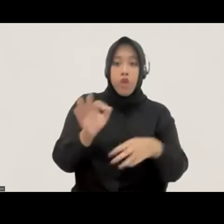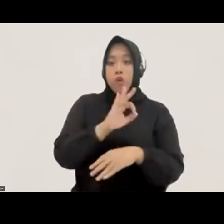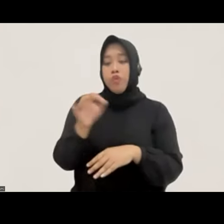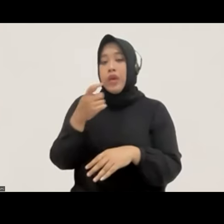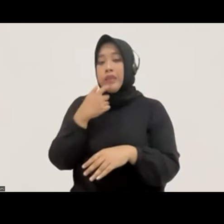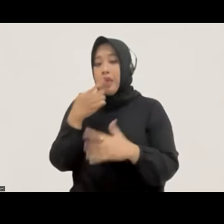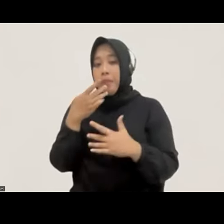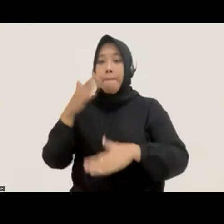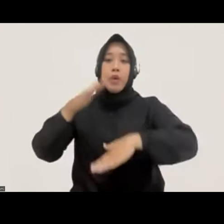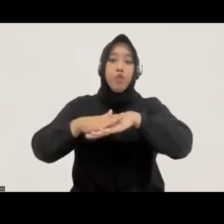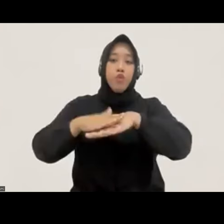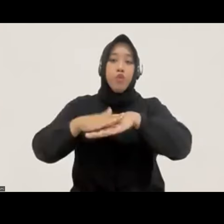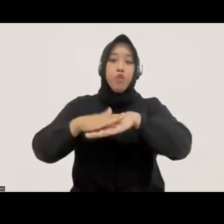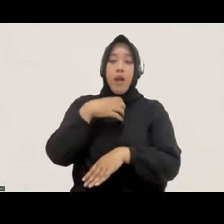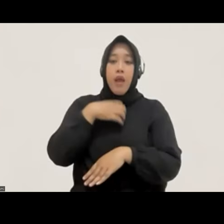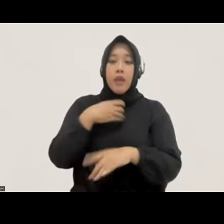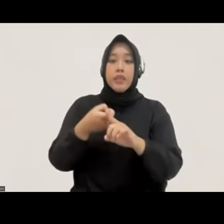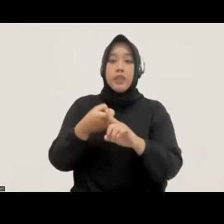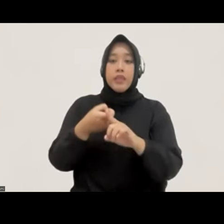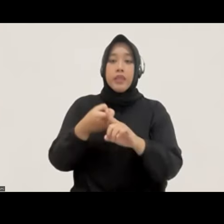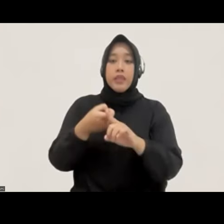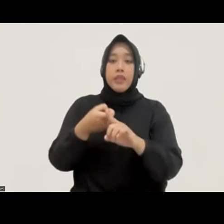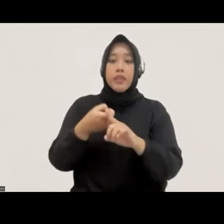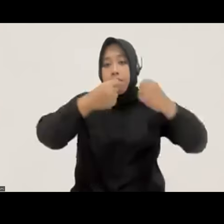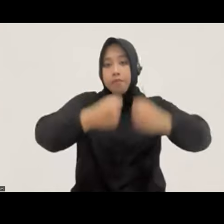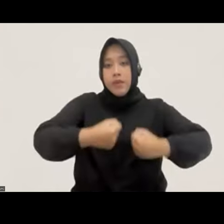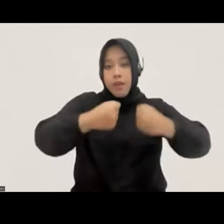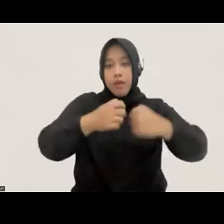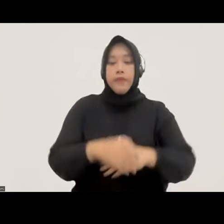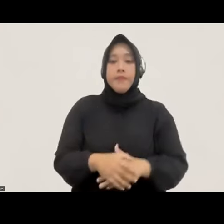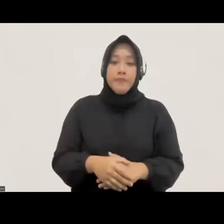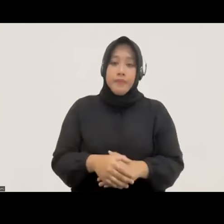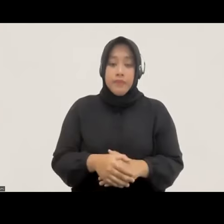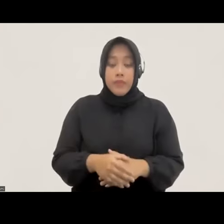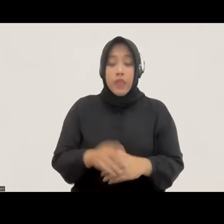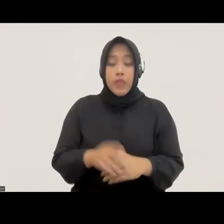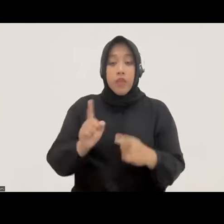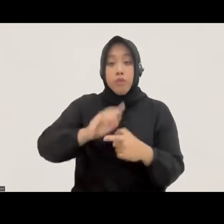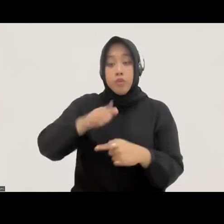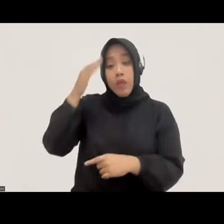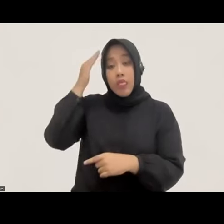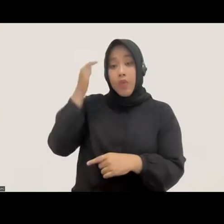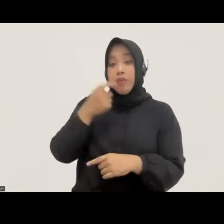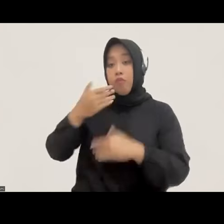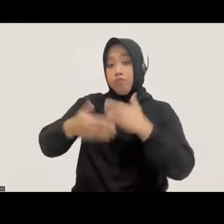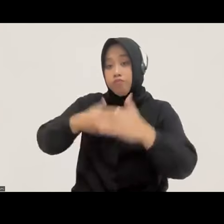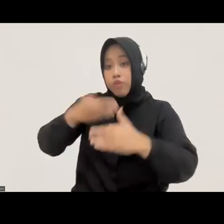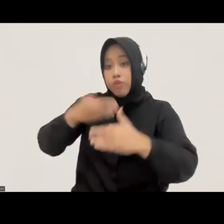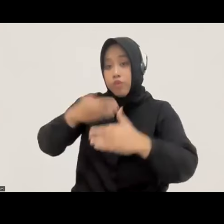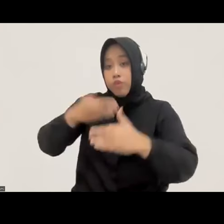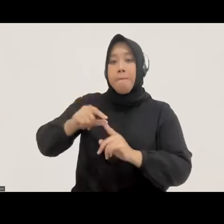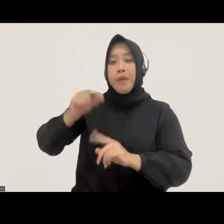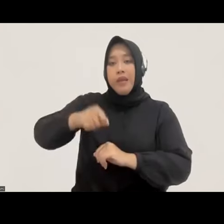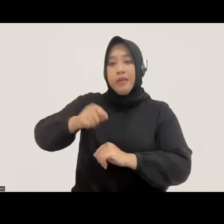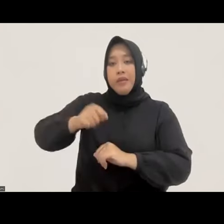pemenuhan hak dari korban tindak pidana. Padahal kita sadar sendiri dalam proses peradilan pidana, polisi adalah pihak